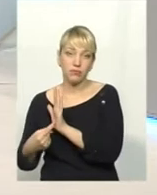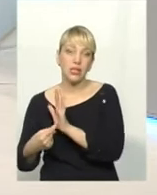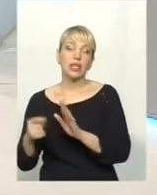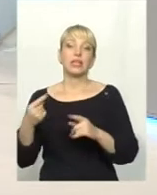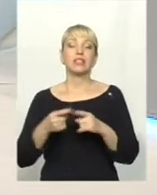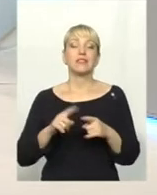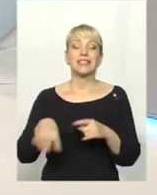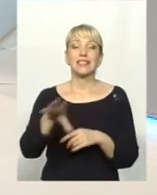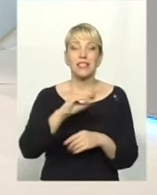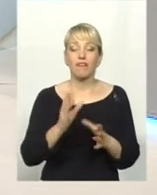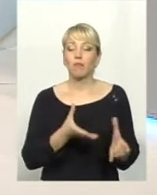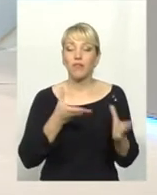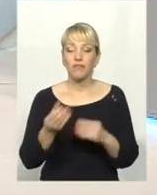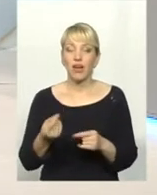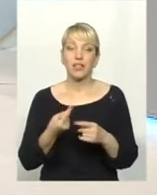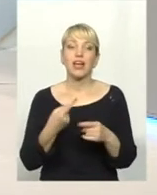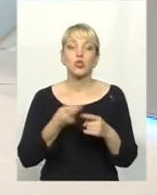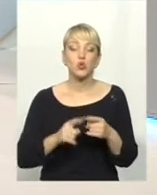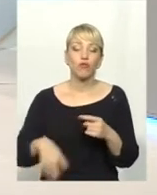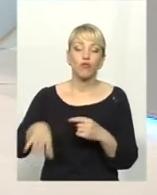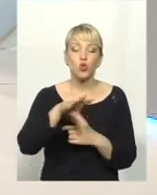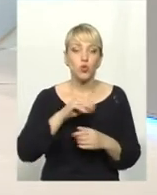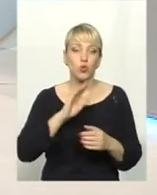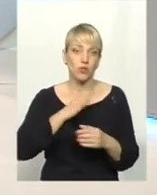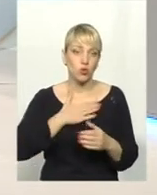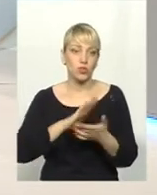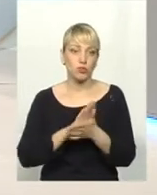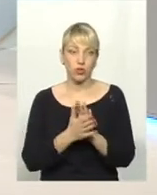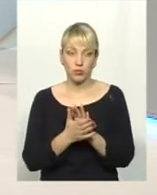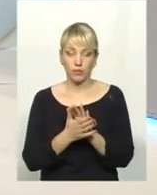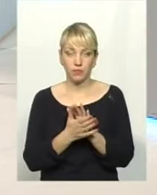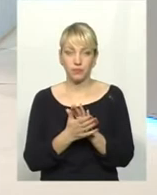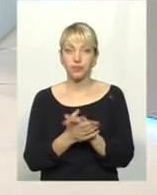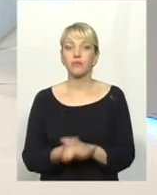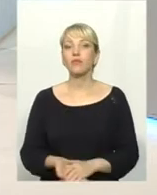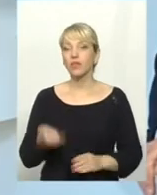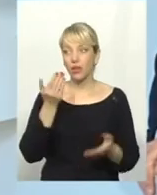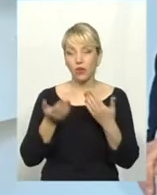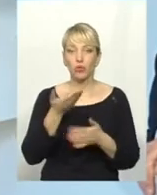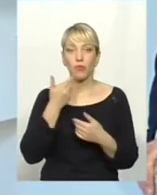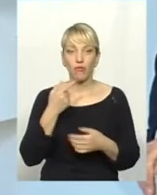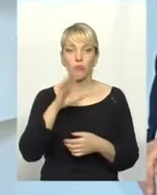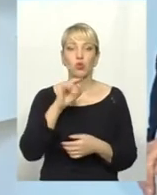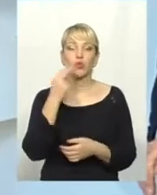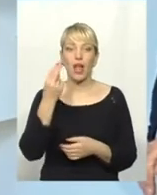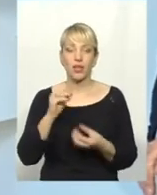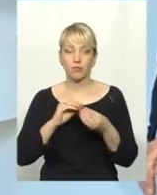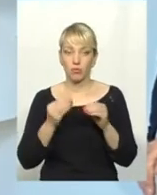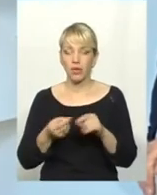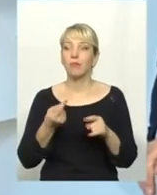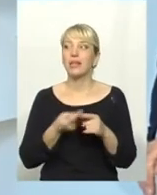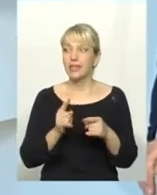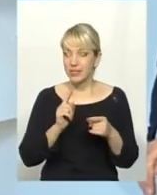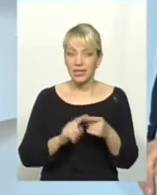що маємо ситуацію таку, яку маємо. Коли ми говоримо про міністеральні проблеми, це завжди комплекс причин. Ну, ніколи не буде якоїсь